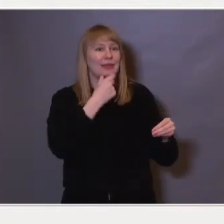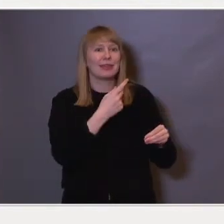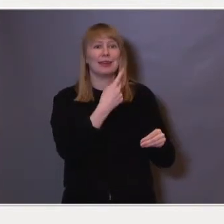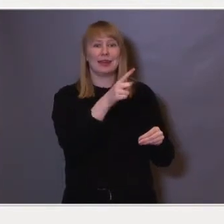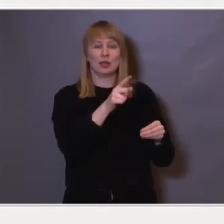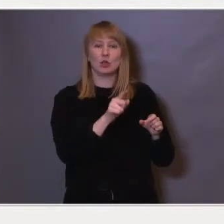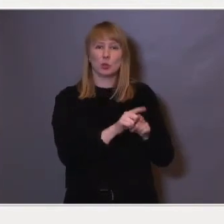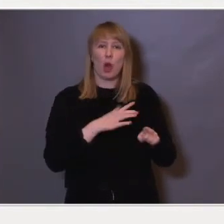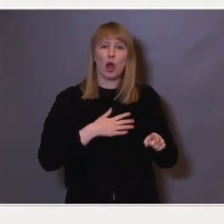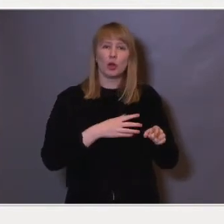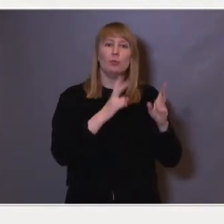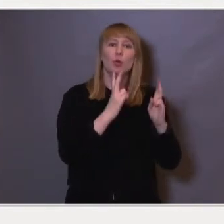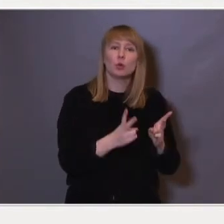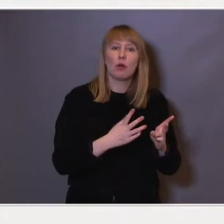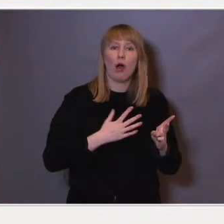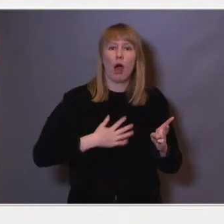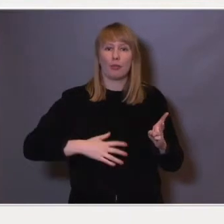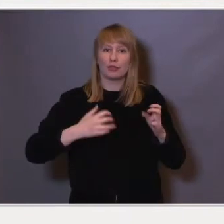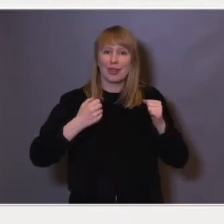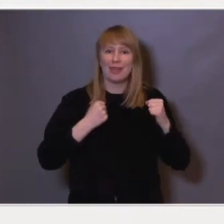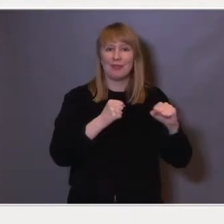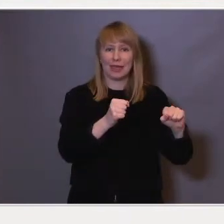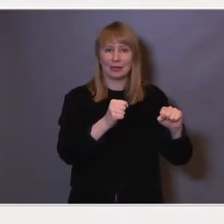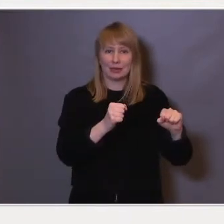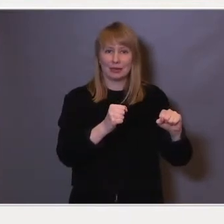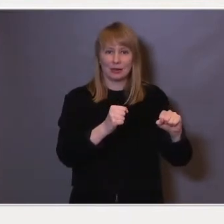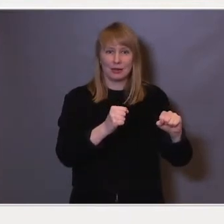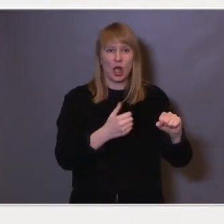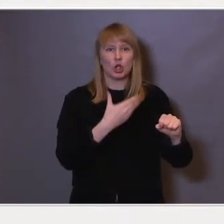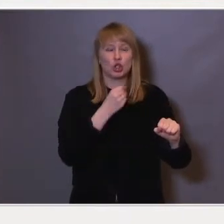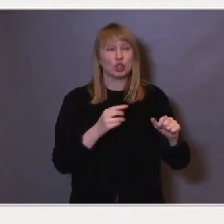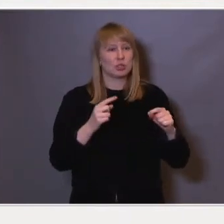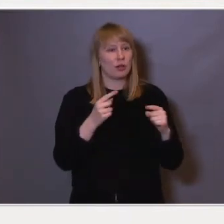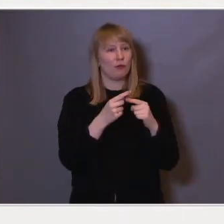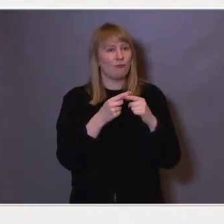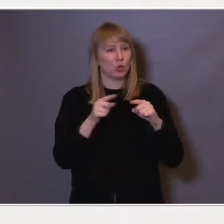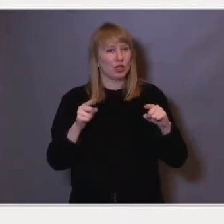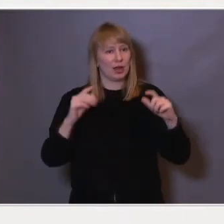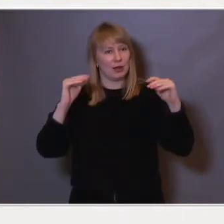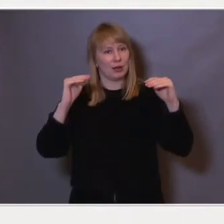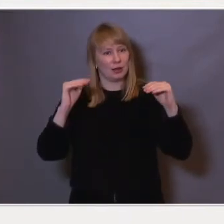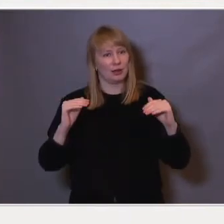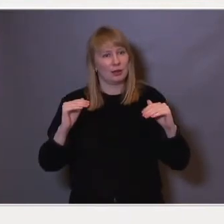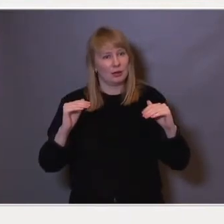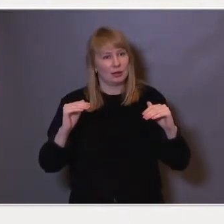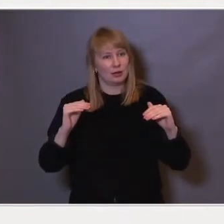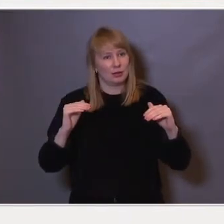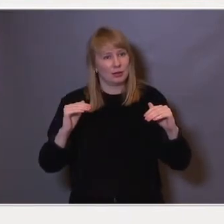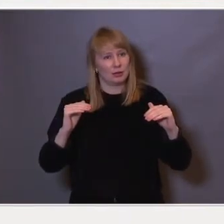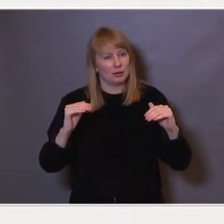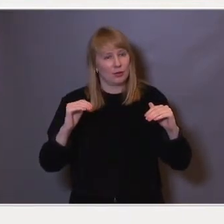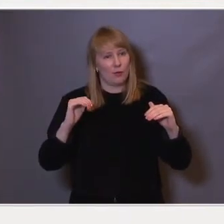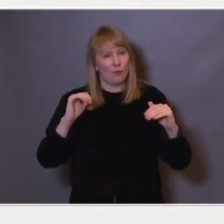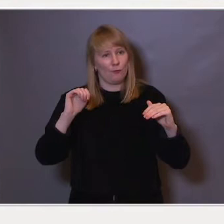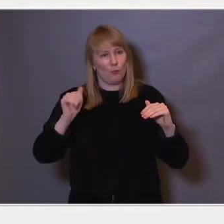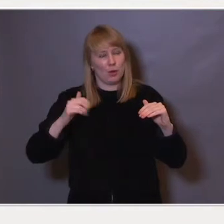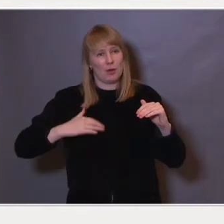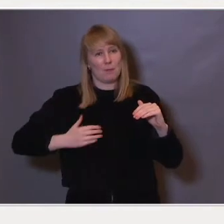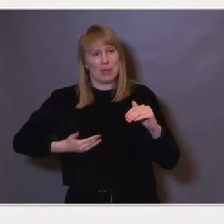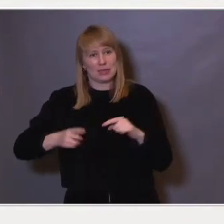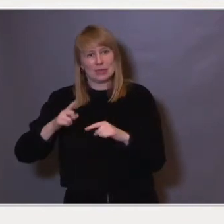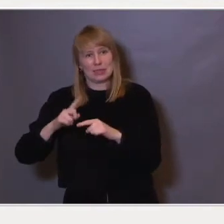som er tatt i bruk og som har hatt en effekt for å holde kjønnsforskjellene i menns disfavør nede.